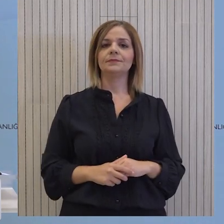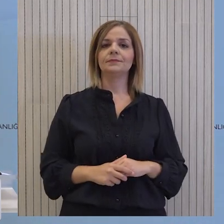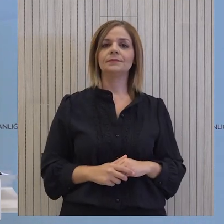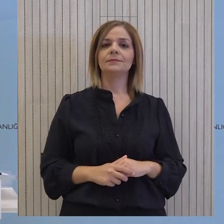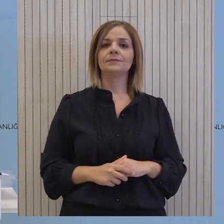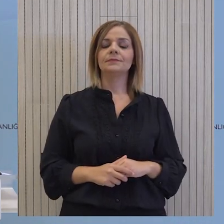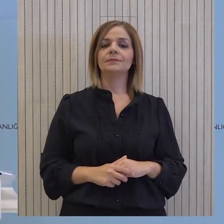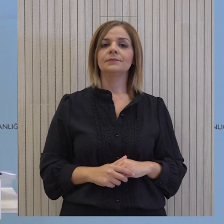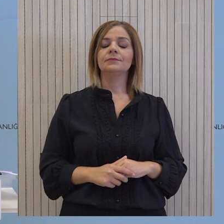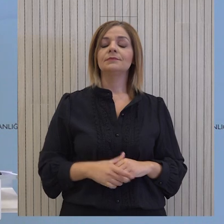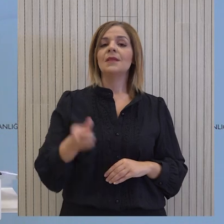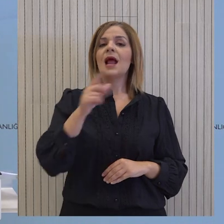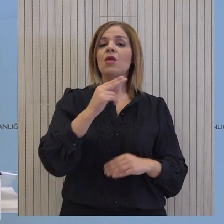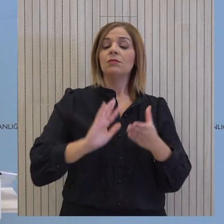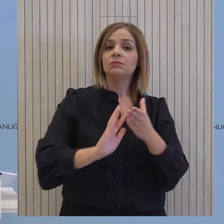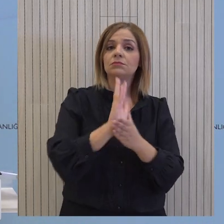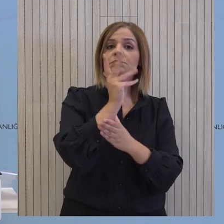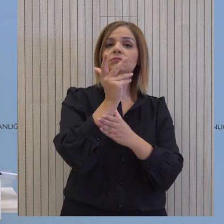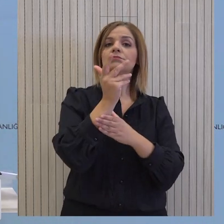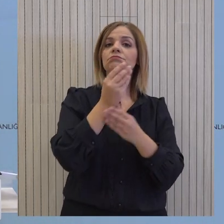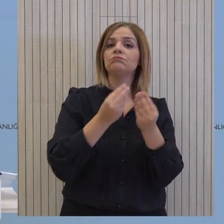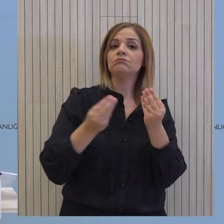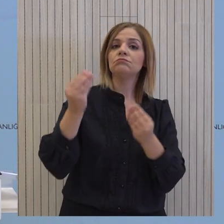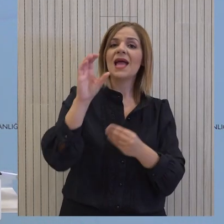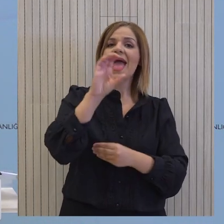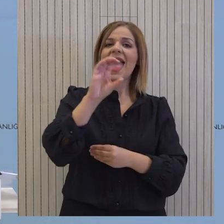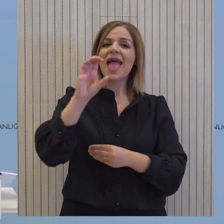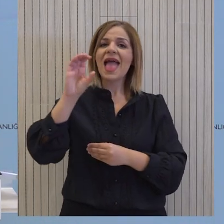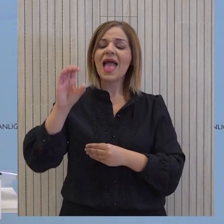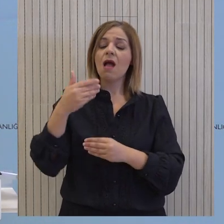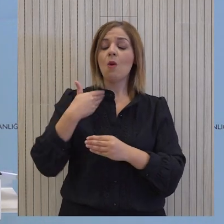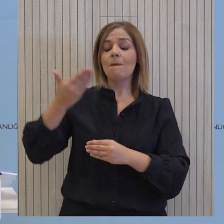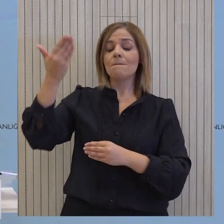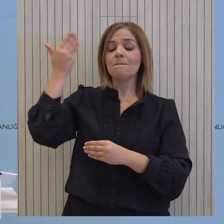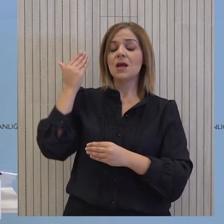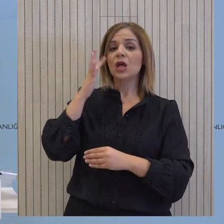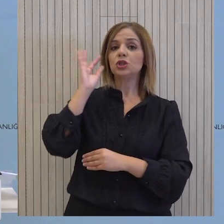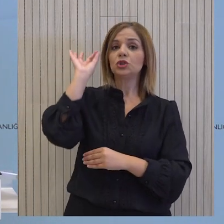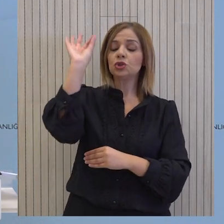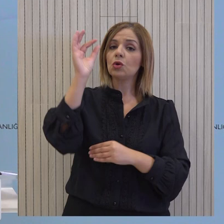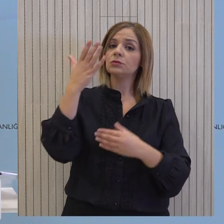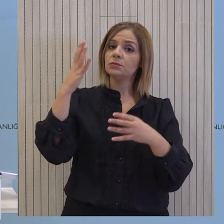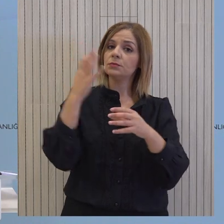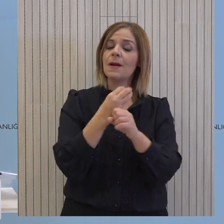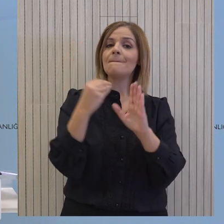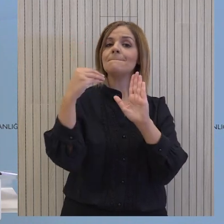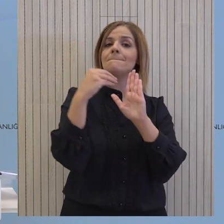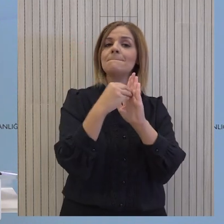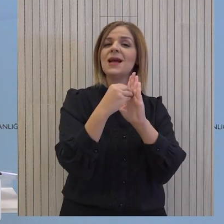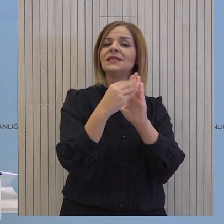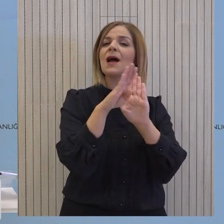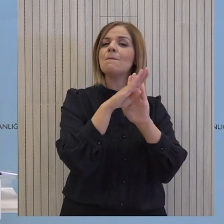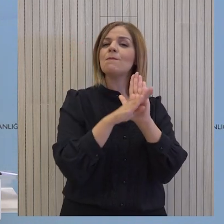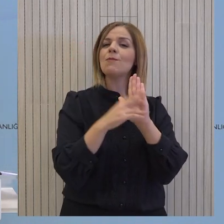Ο εξυγχρονισμός και αναβάθμιση του ελάχιστον εγκυμένου εισοδήματος αποτελούσε ένα προεκλογικό στόχο, ο οποίος περιλήφθηκε στο πρόγραμμα διακυβέρνησης του